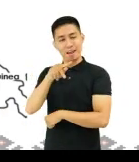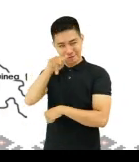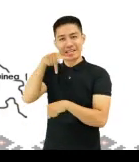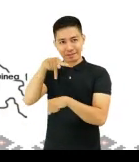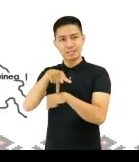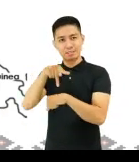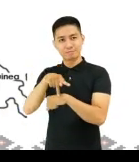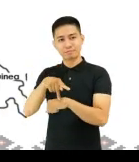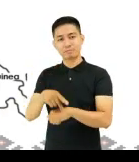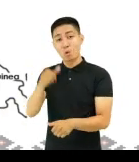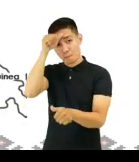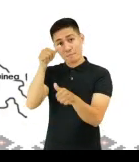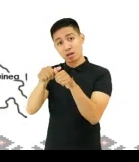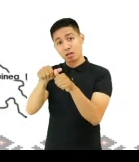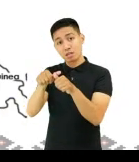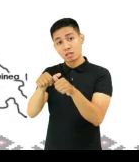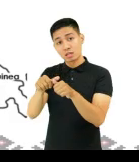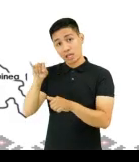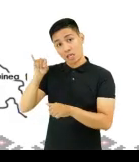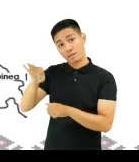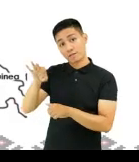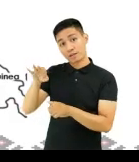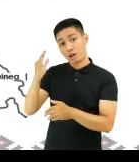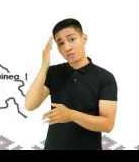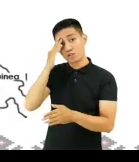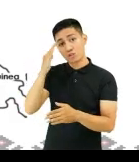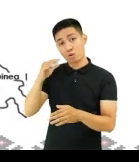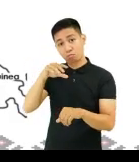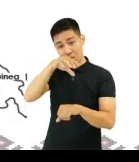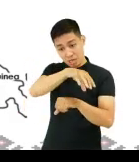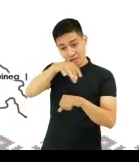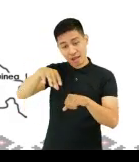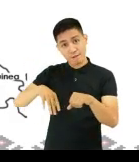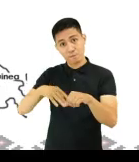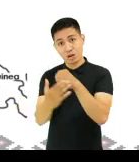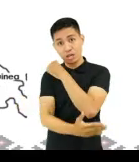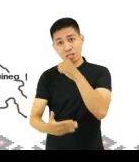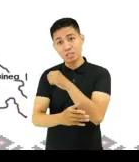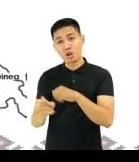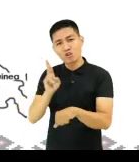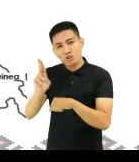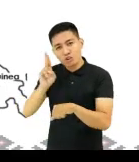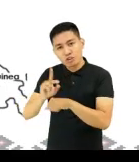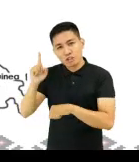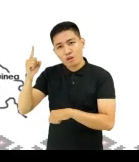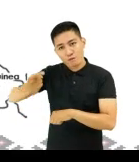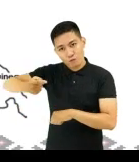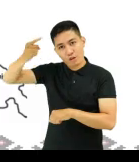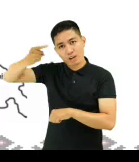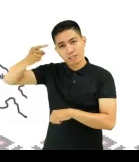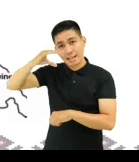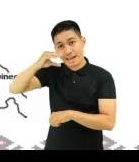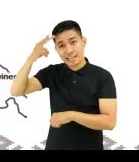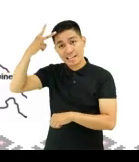na Pilipinas. Tandaan, sa pagtukoy ng ating mga karating bansa, matutukoy natin ito sa